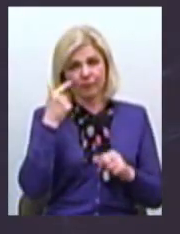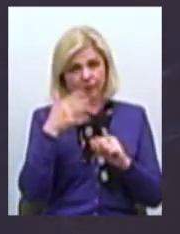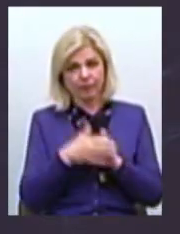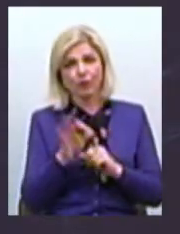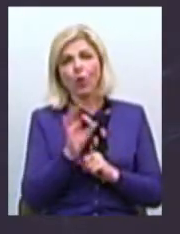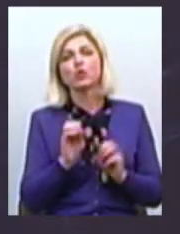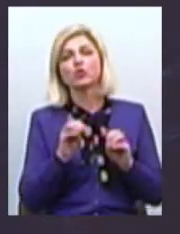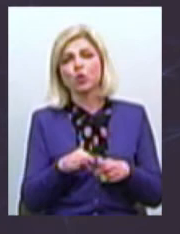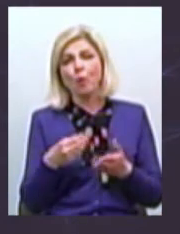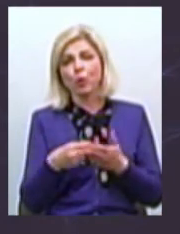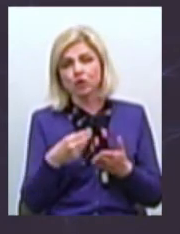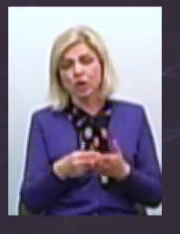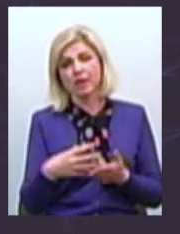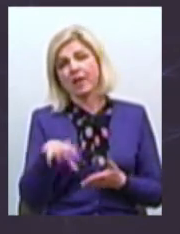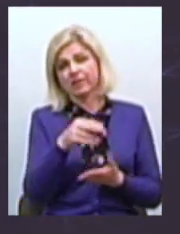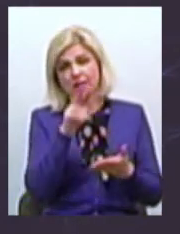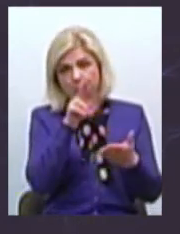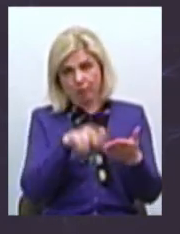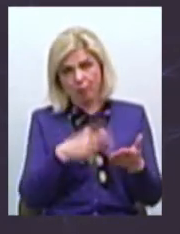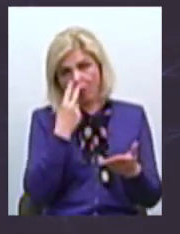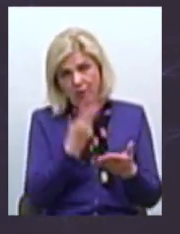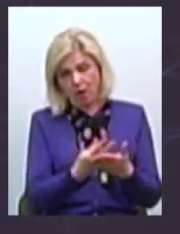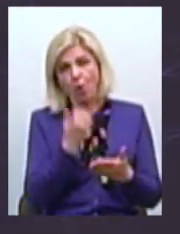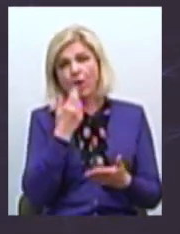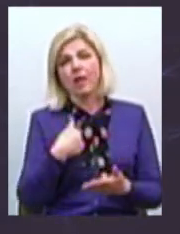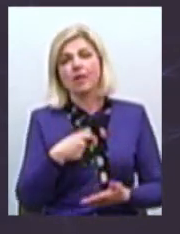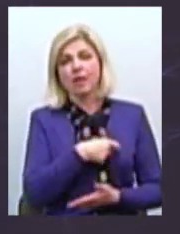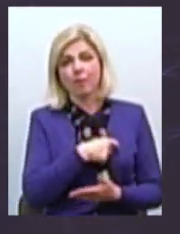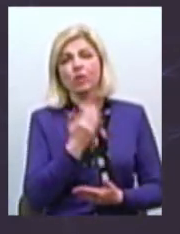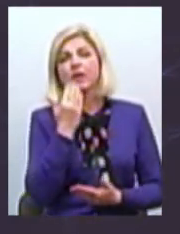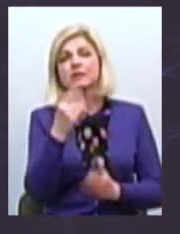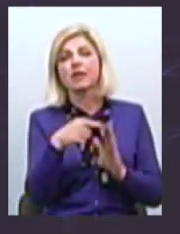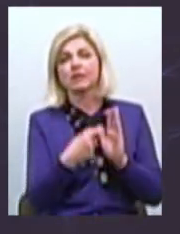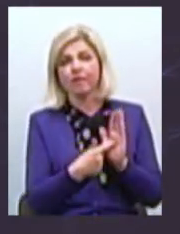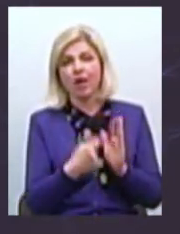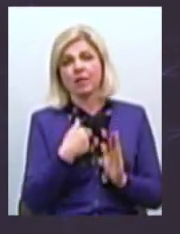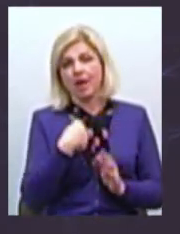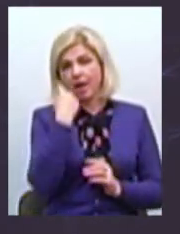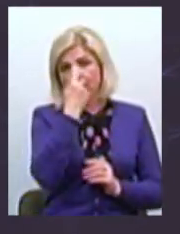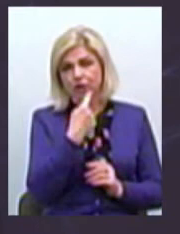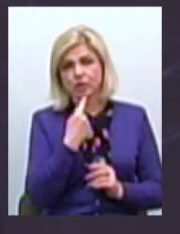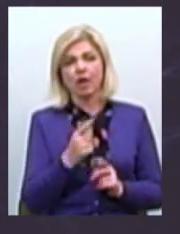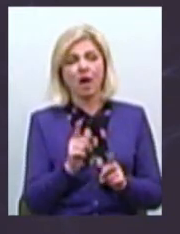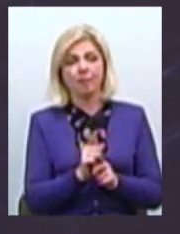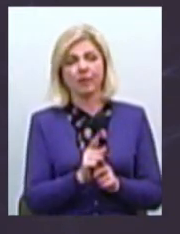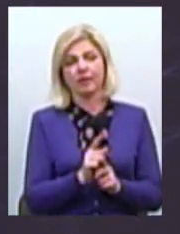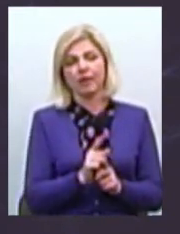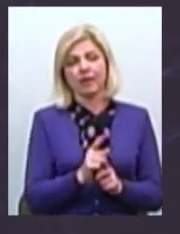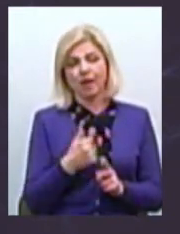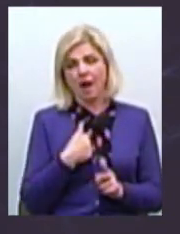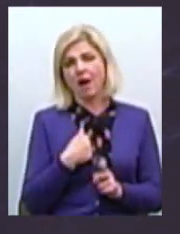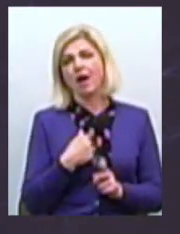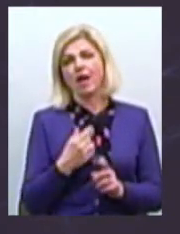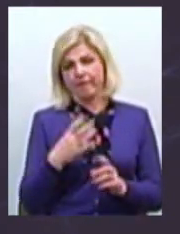що бюджет Всі його побачили І коли я депутатам задавала питання Особисто я в даному випадку тримала нейтралітет Тому що, якщо ви